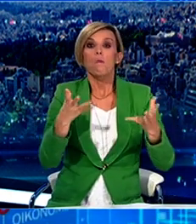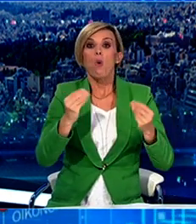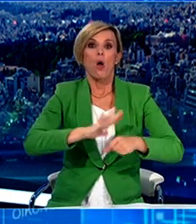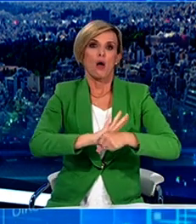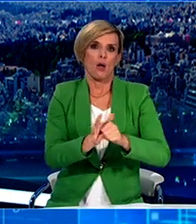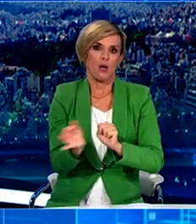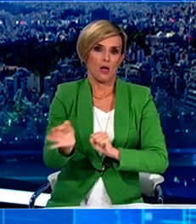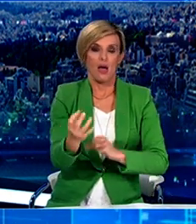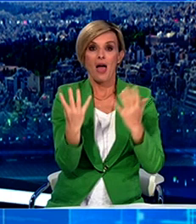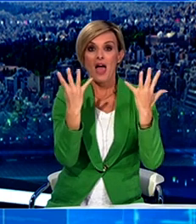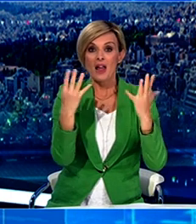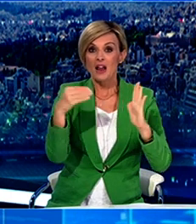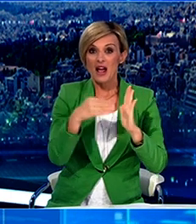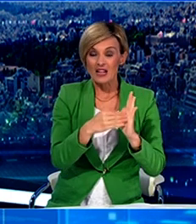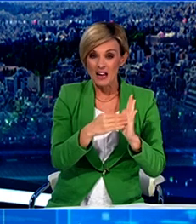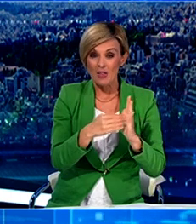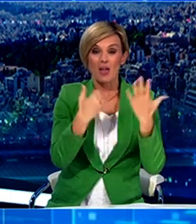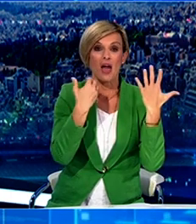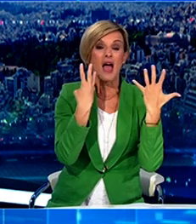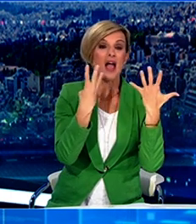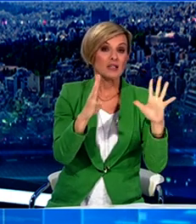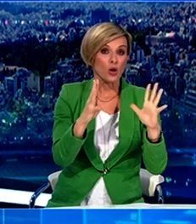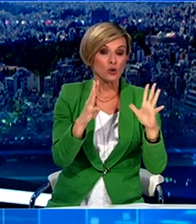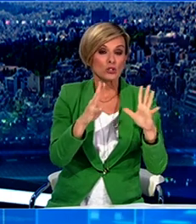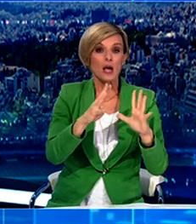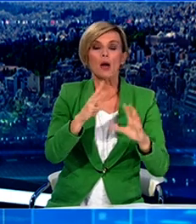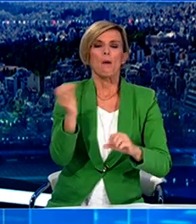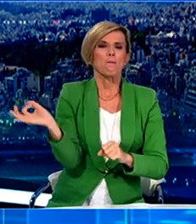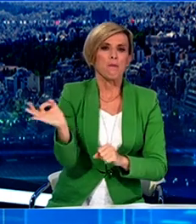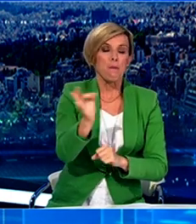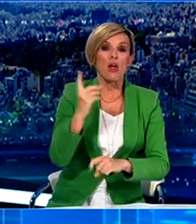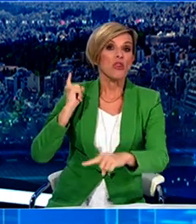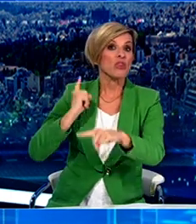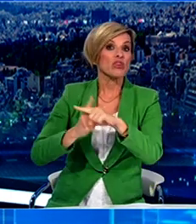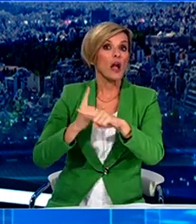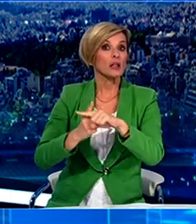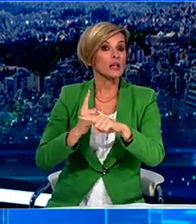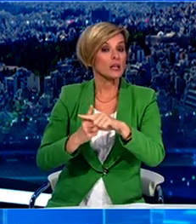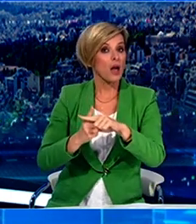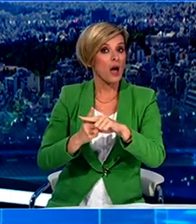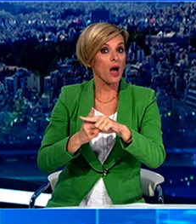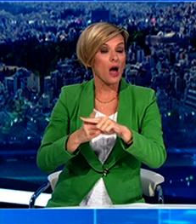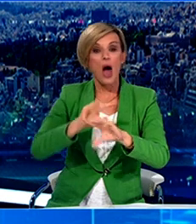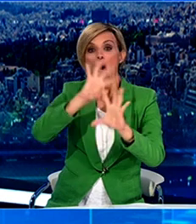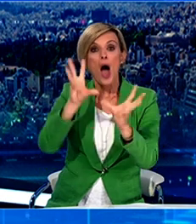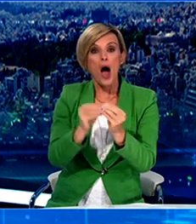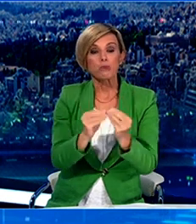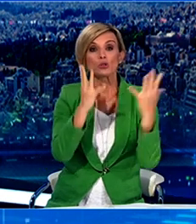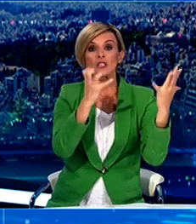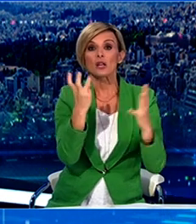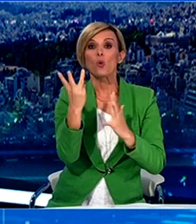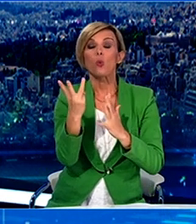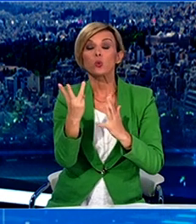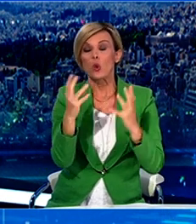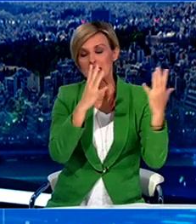Με 9.696 θετικά κρούσματα σε σύνολο 46.892 από την αρχή της πανδημίας.